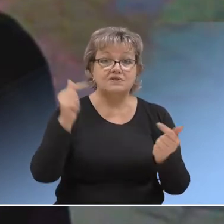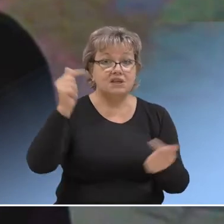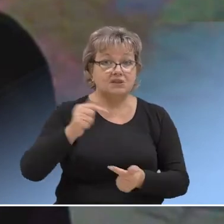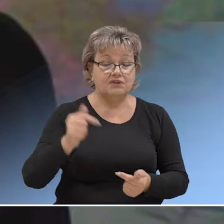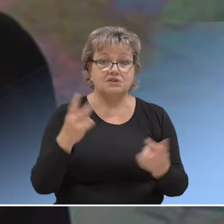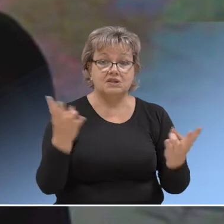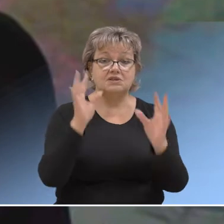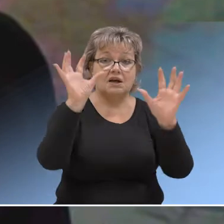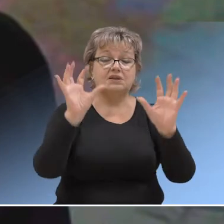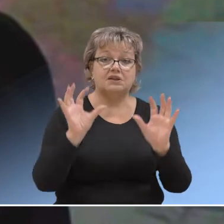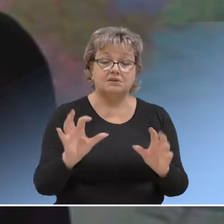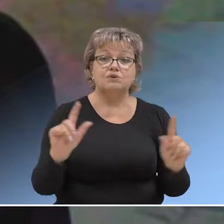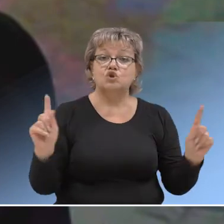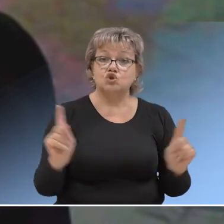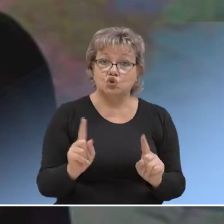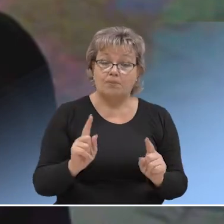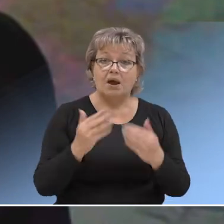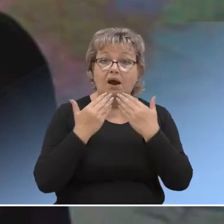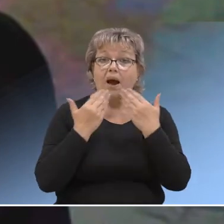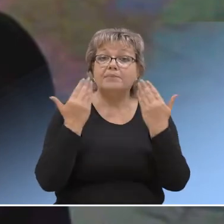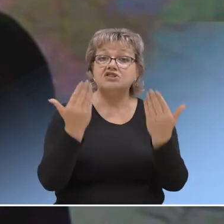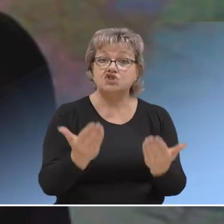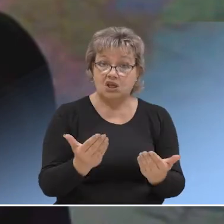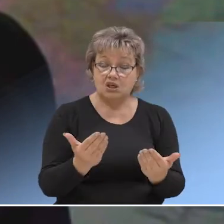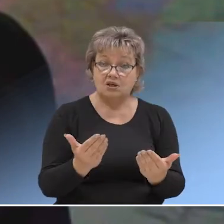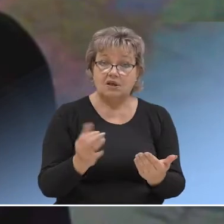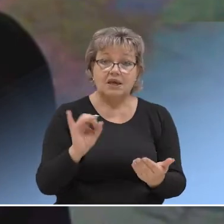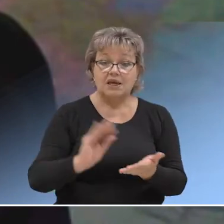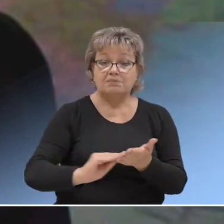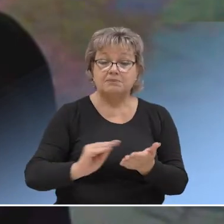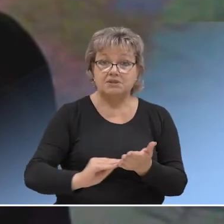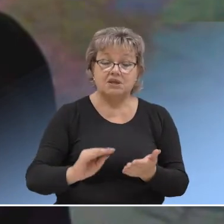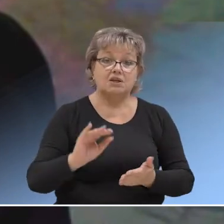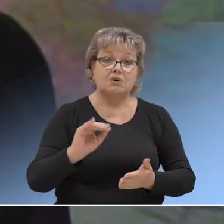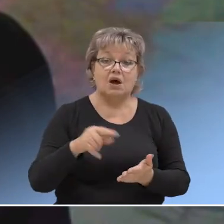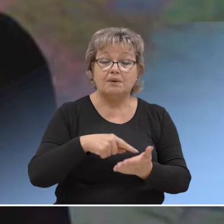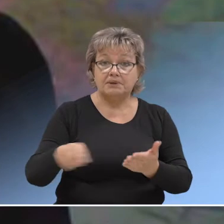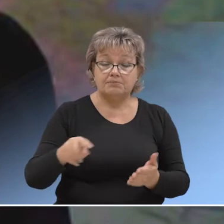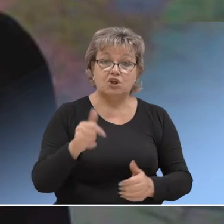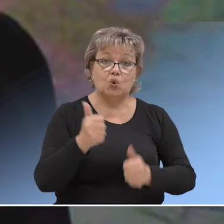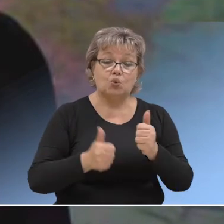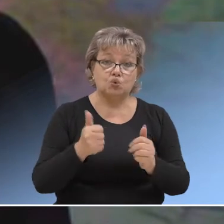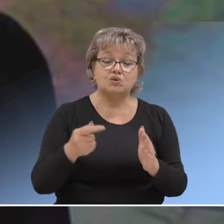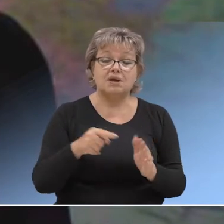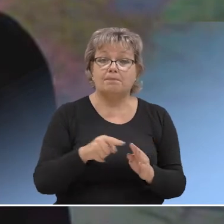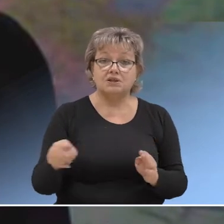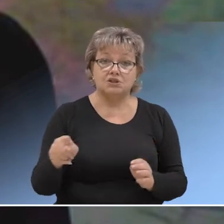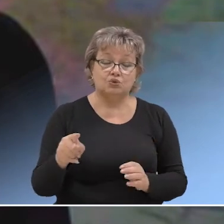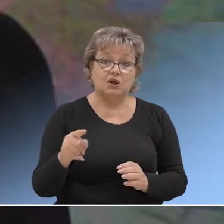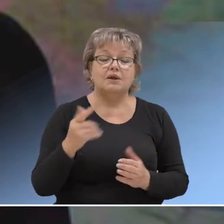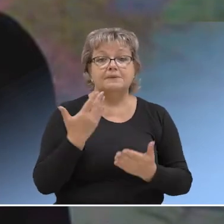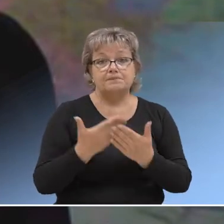соответствующие с действующим законодательством, чтобы обращение и предписание у ФАС об отмене конкурсных процедур,